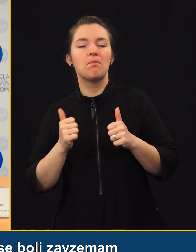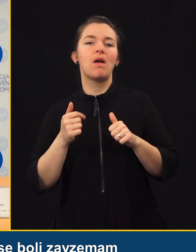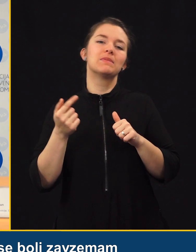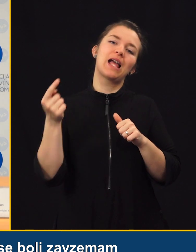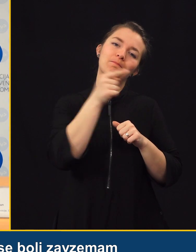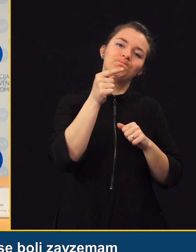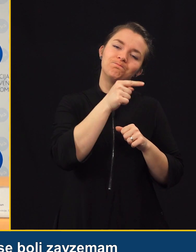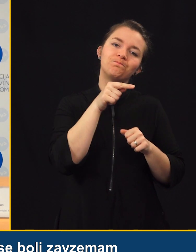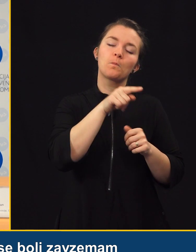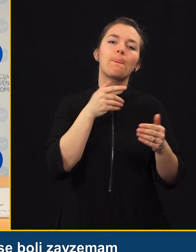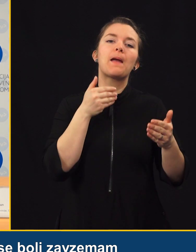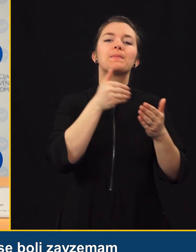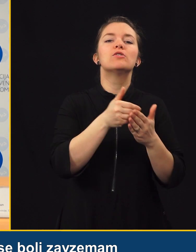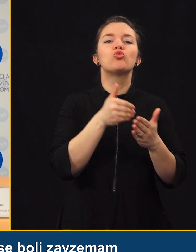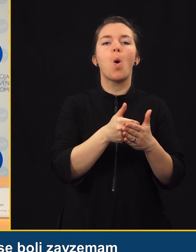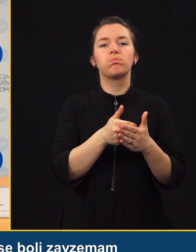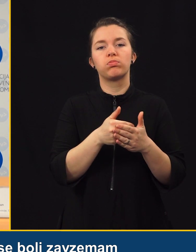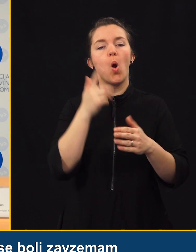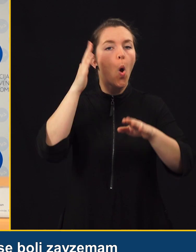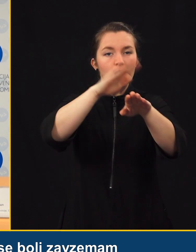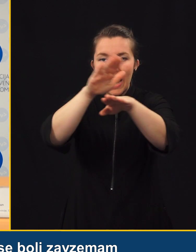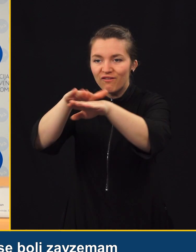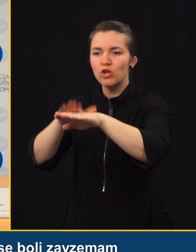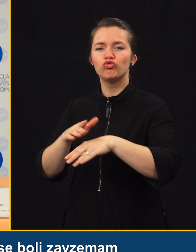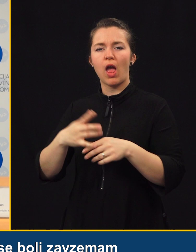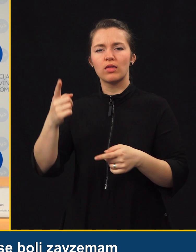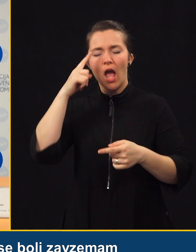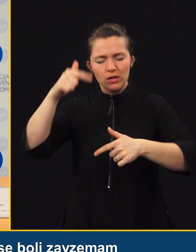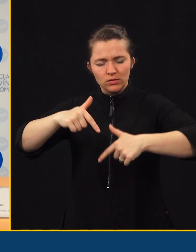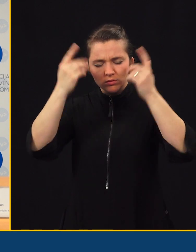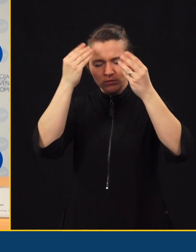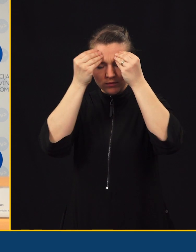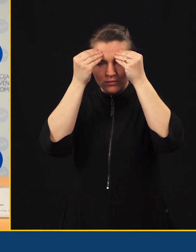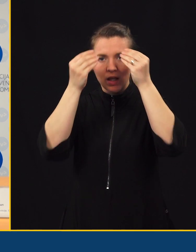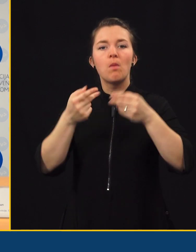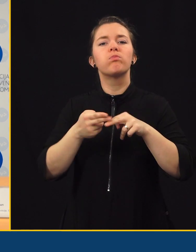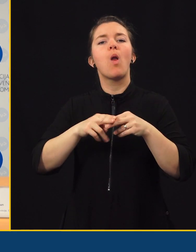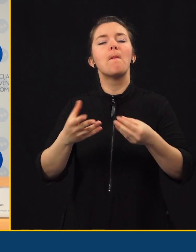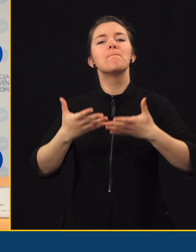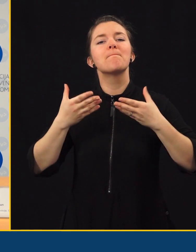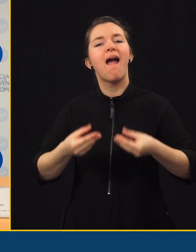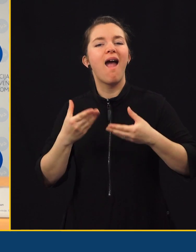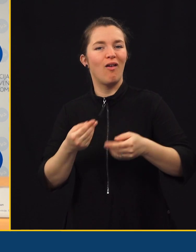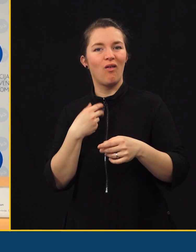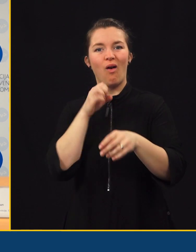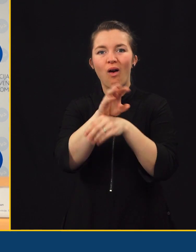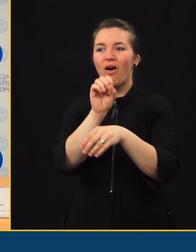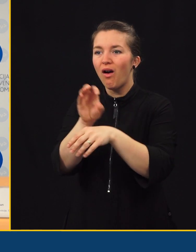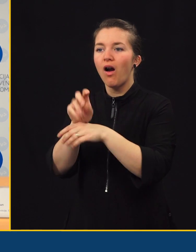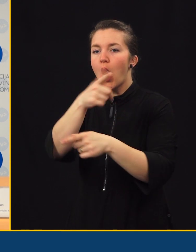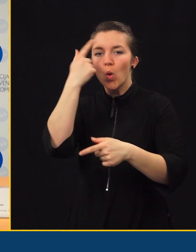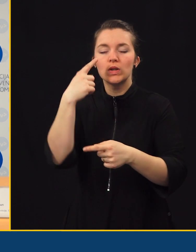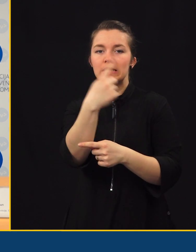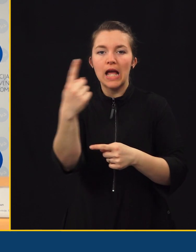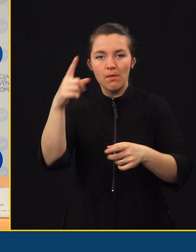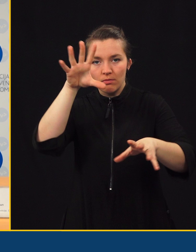za taki pristop, osveščanje preventive, bi rekel bolj mehek pristop, ker vse smo ljudje in